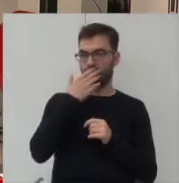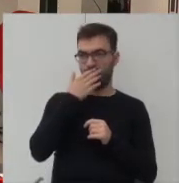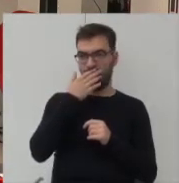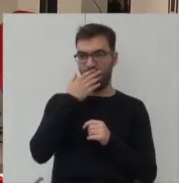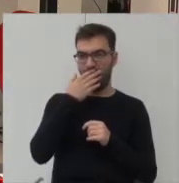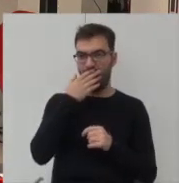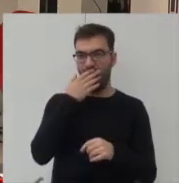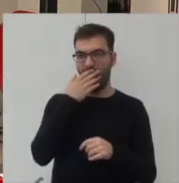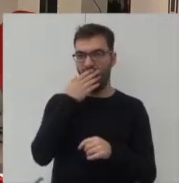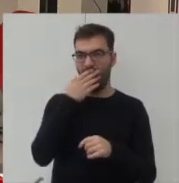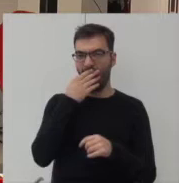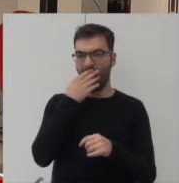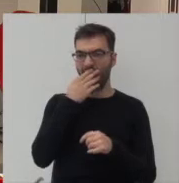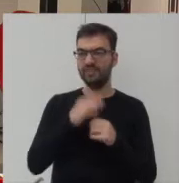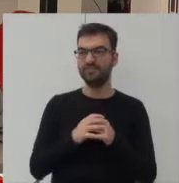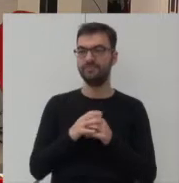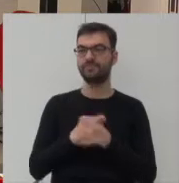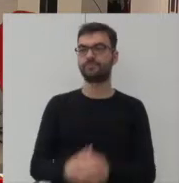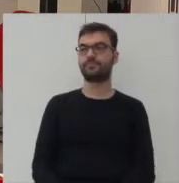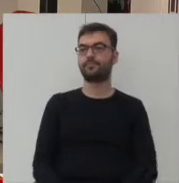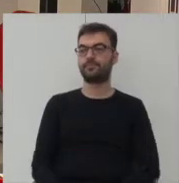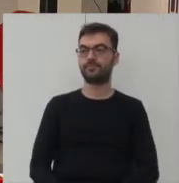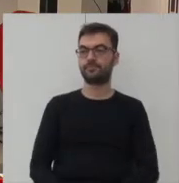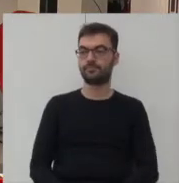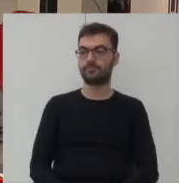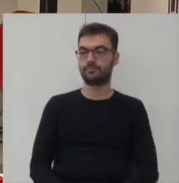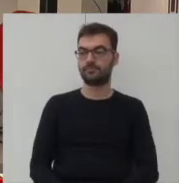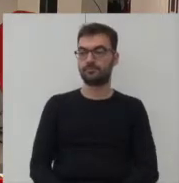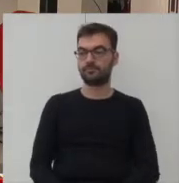Proszę. No i będę pilnować czasu. Dobrze.